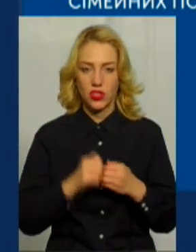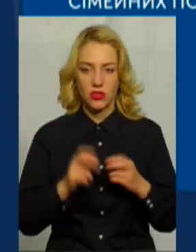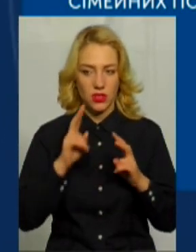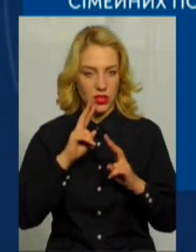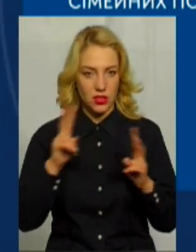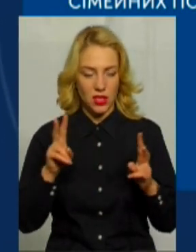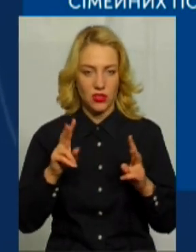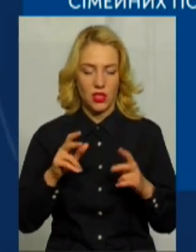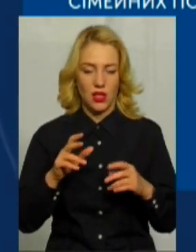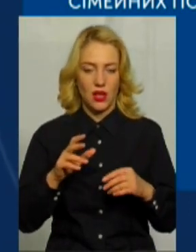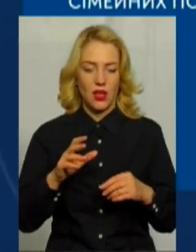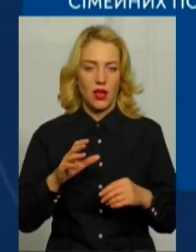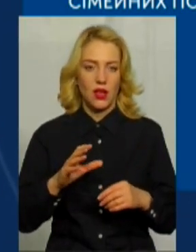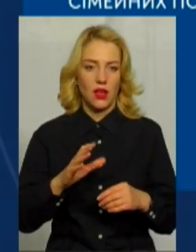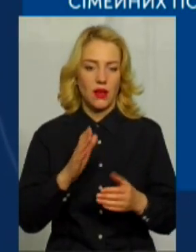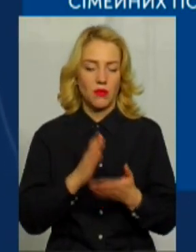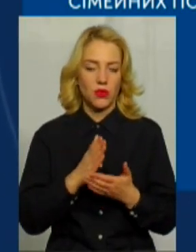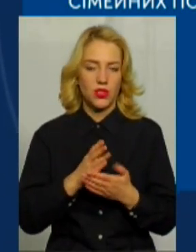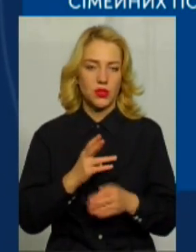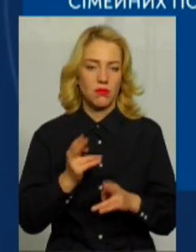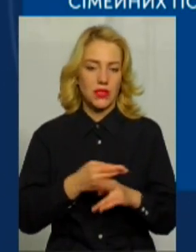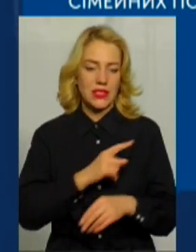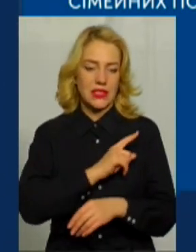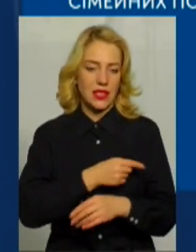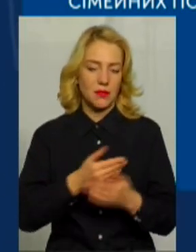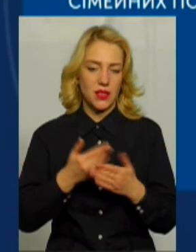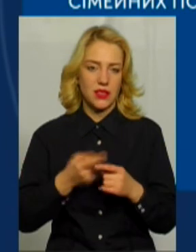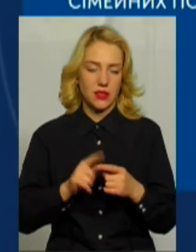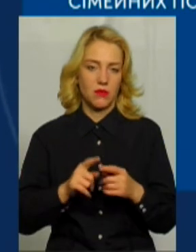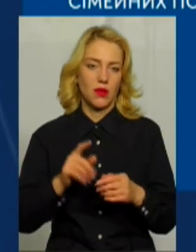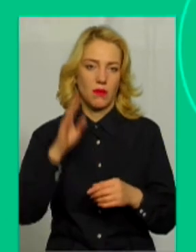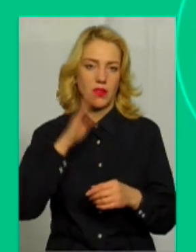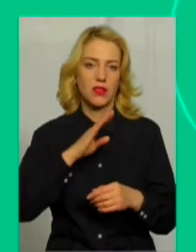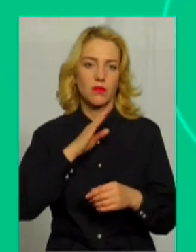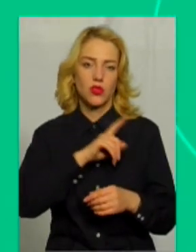будучи безсиленим перед цим, батьки починають застосовувати фізичну силу.